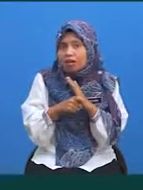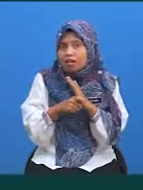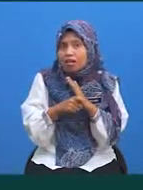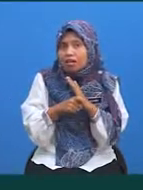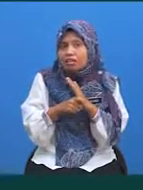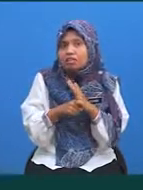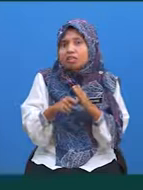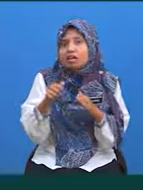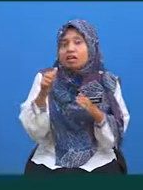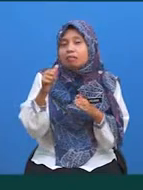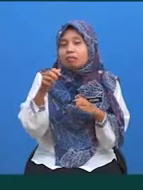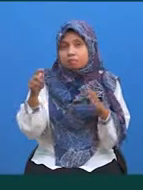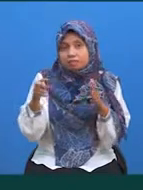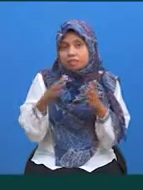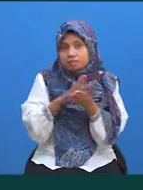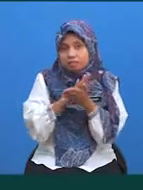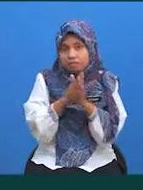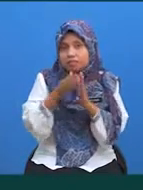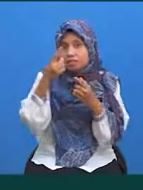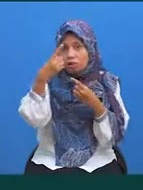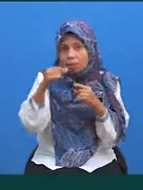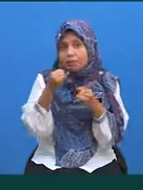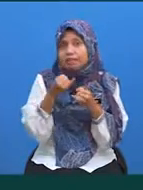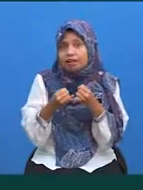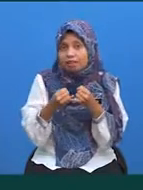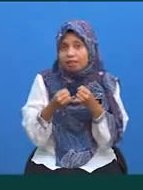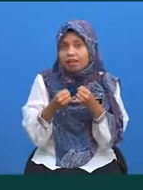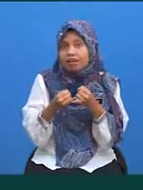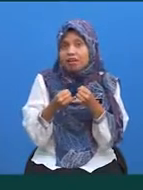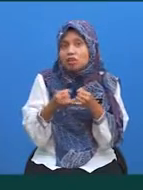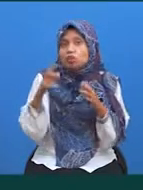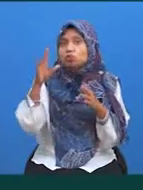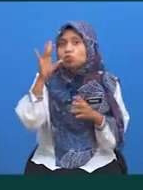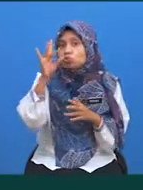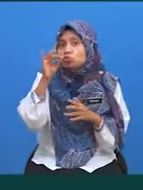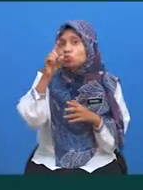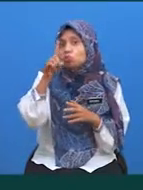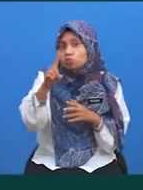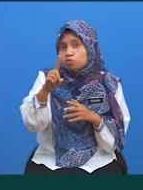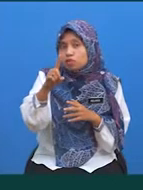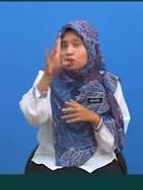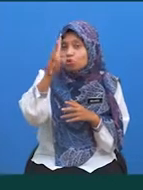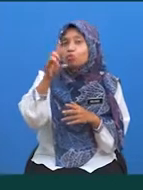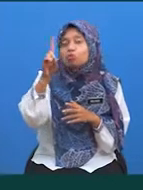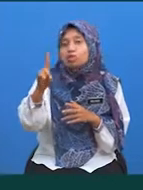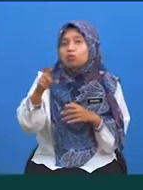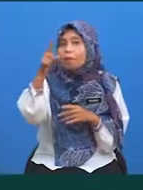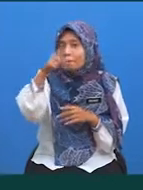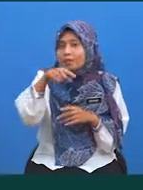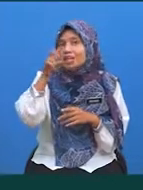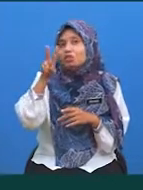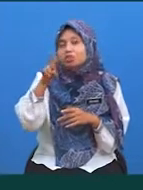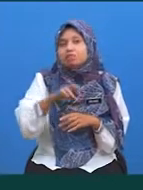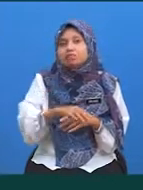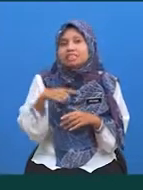4 Maka jawapan akhirnya ialah 71 per 2 Yes,